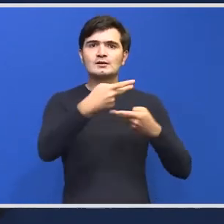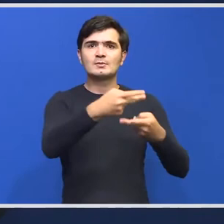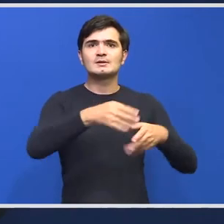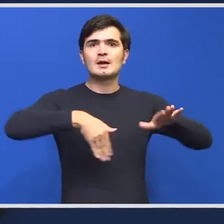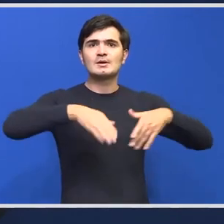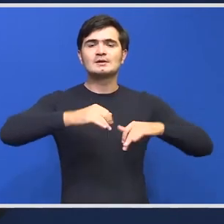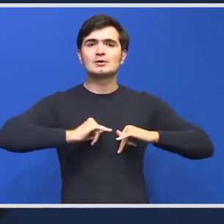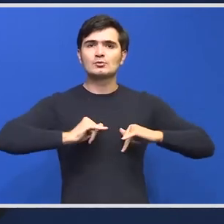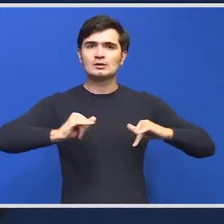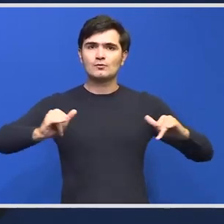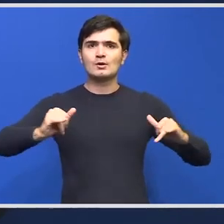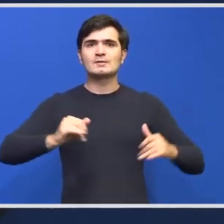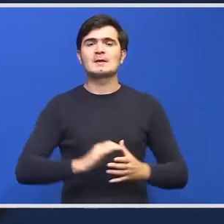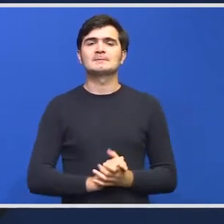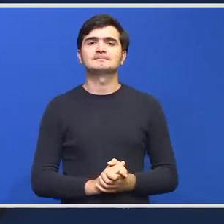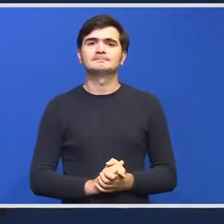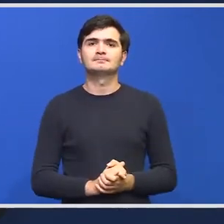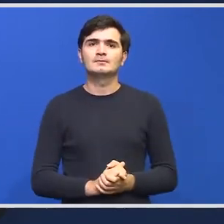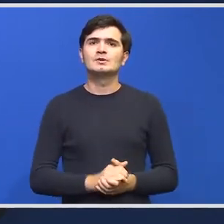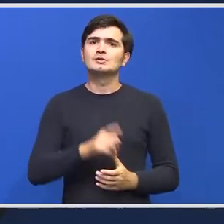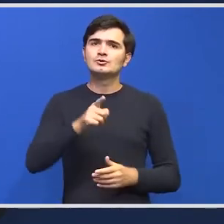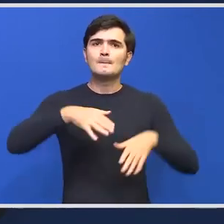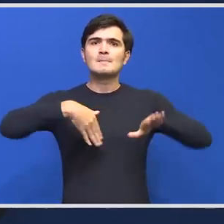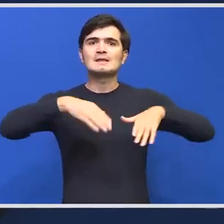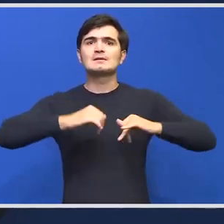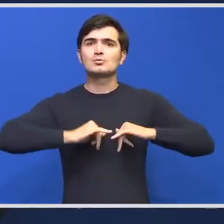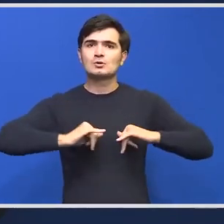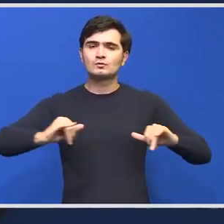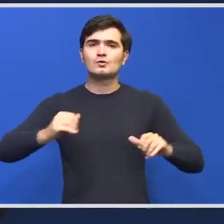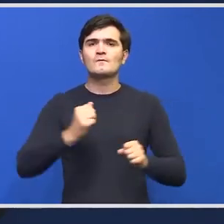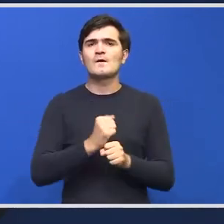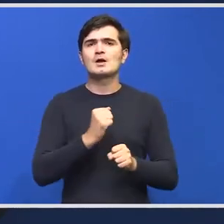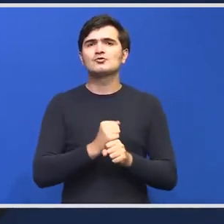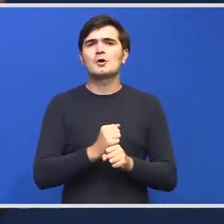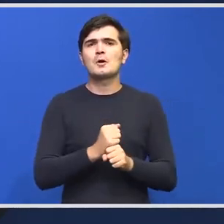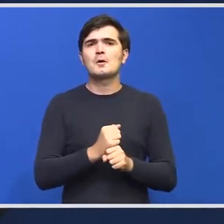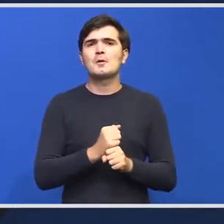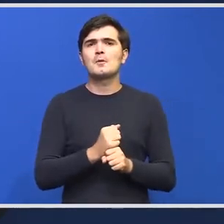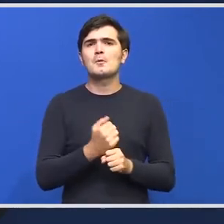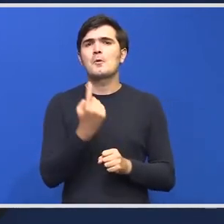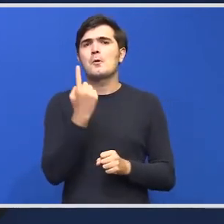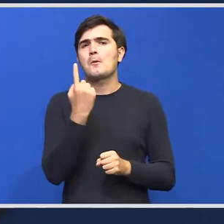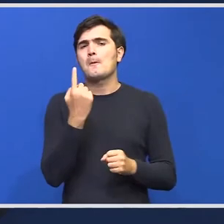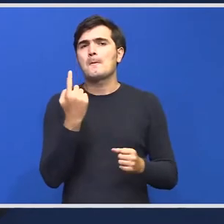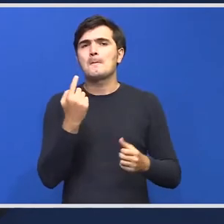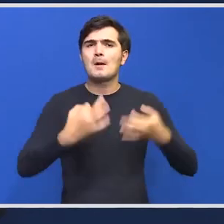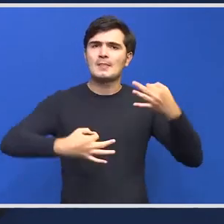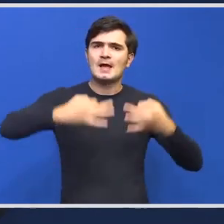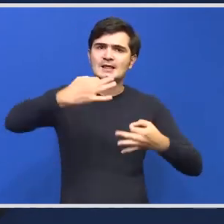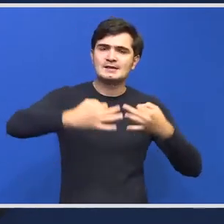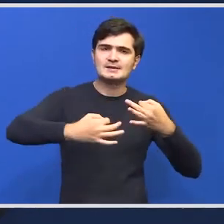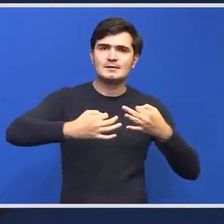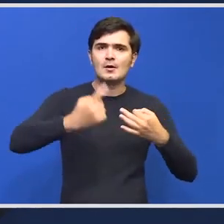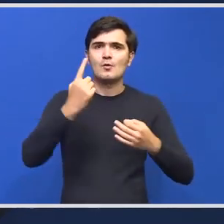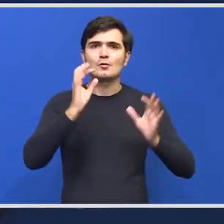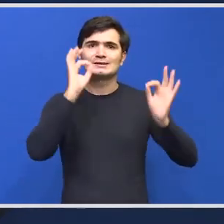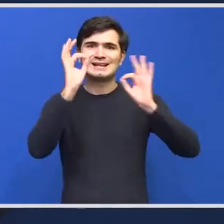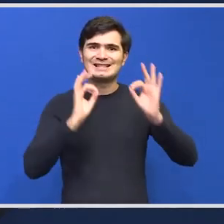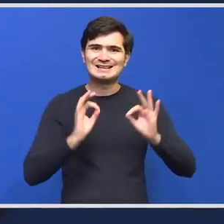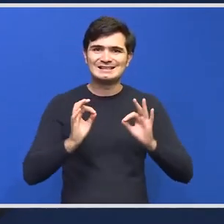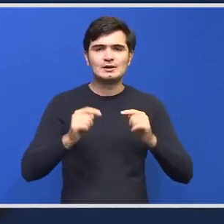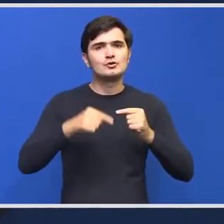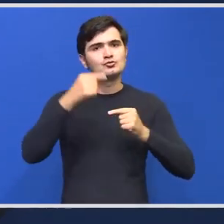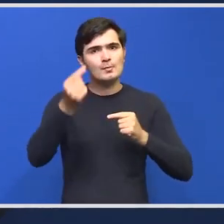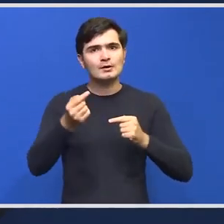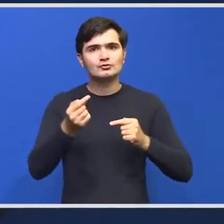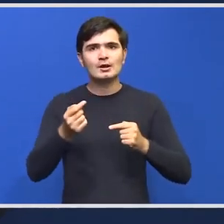Dezvoltării Lucrării Publică și Administrației, care face o analiză a lor, o statistică a lor și